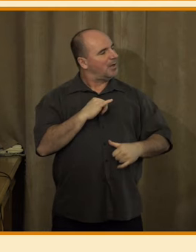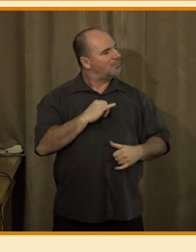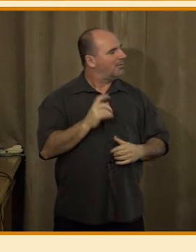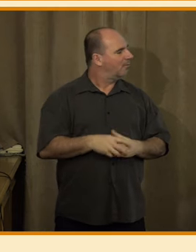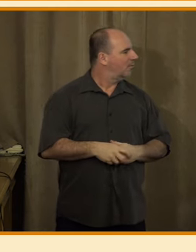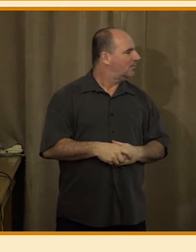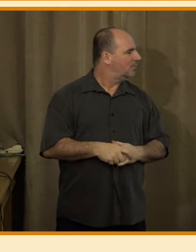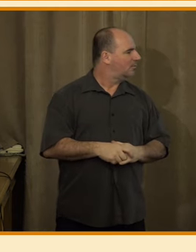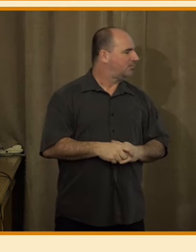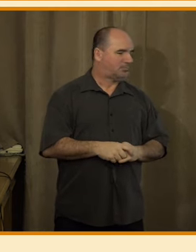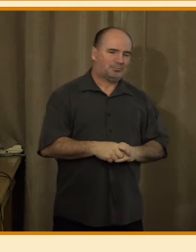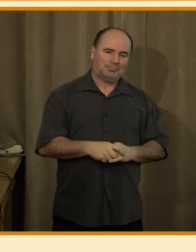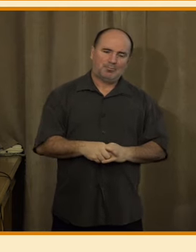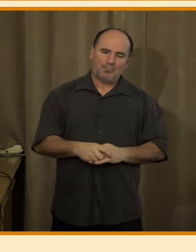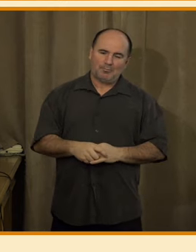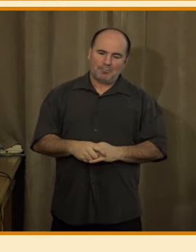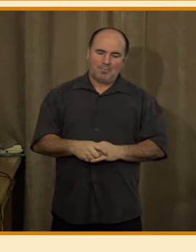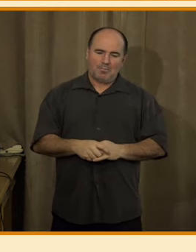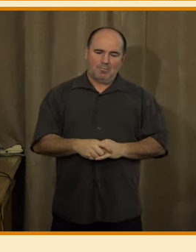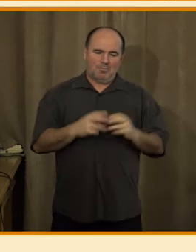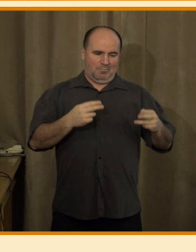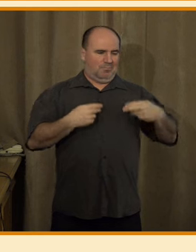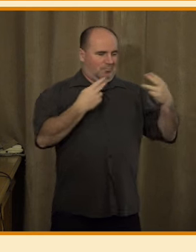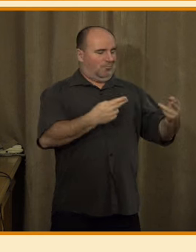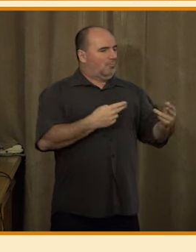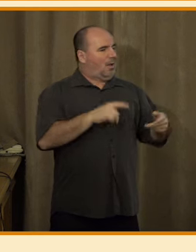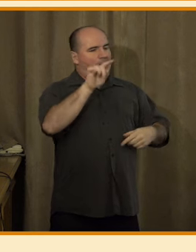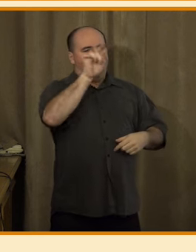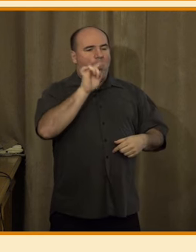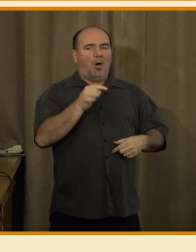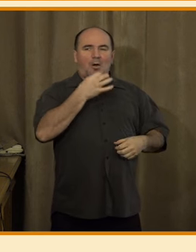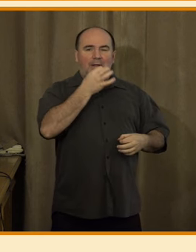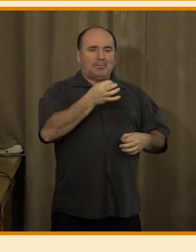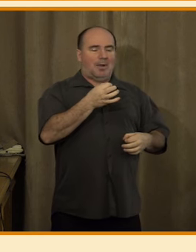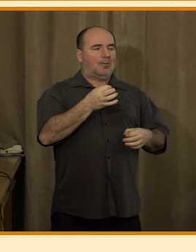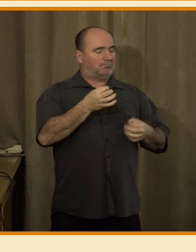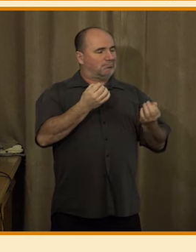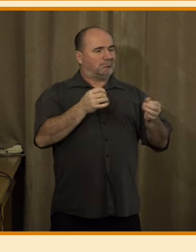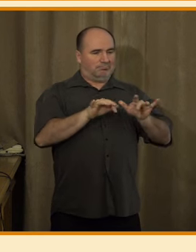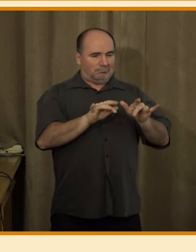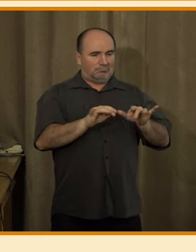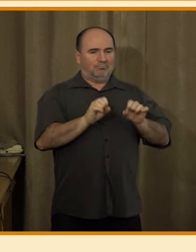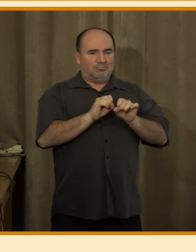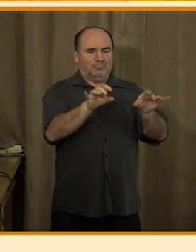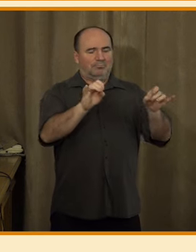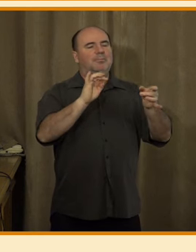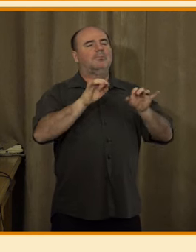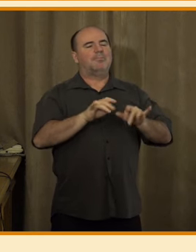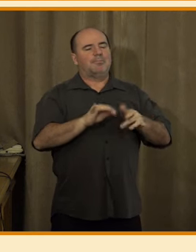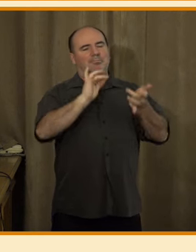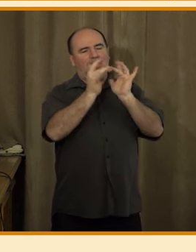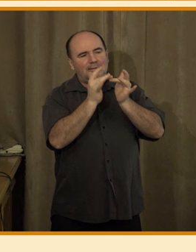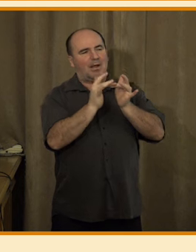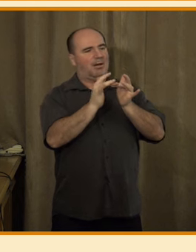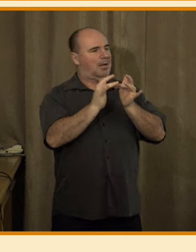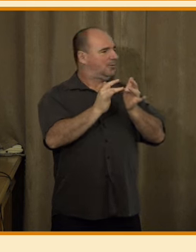Teď bych se přesunul k otázce, k problematice té digitalizace. Já tady teda jsem trošku